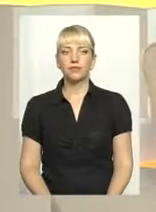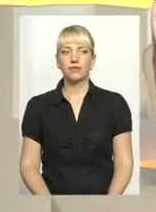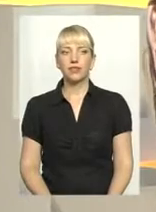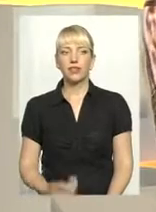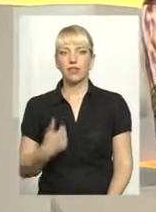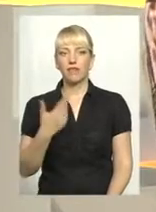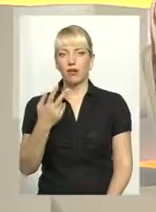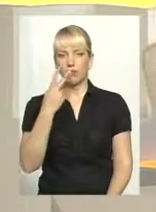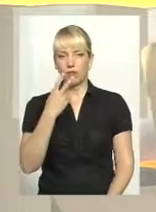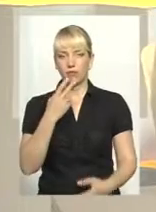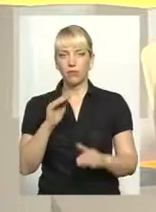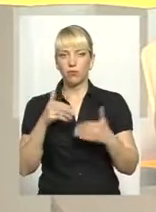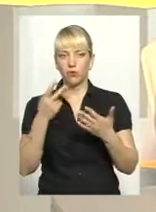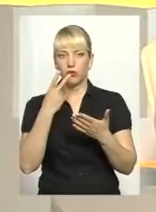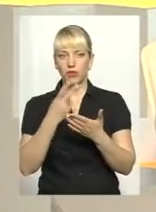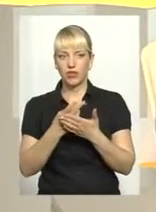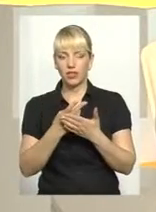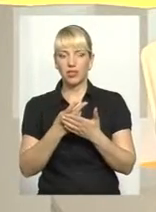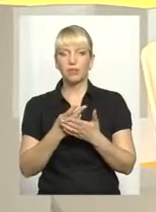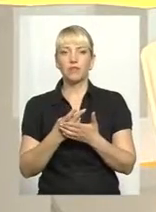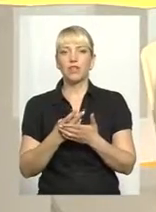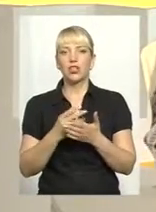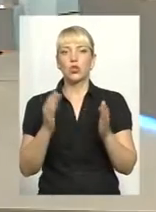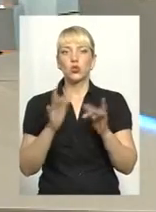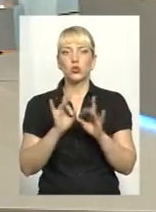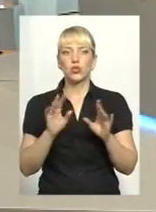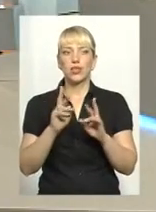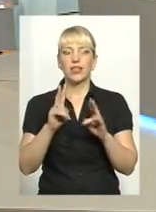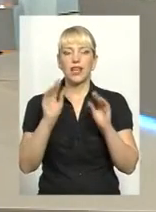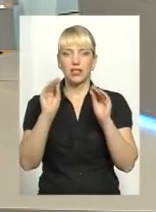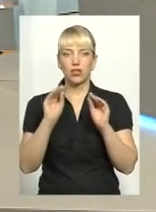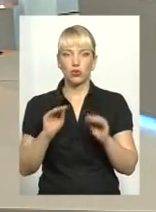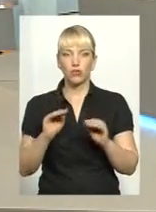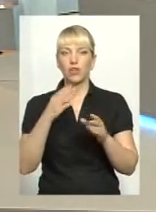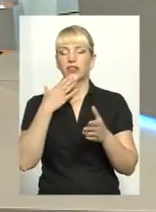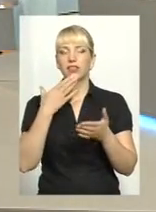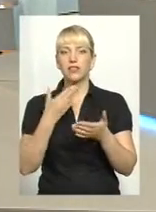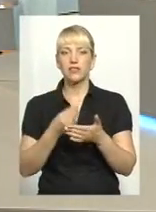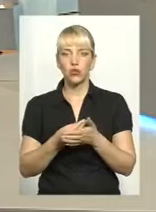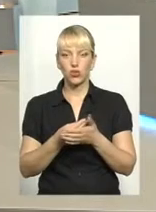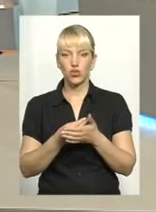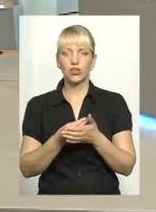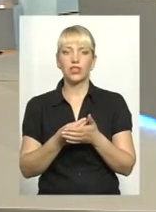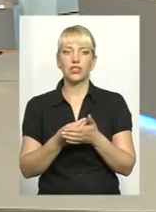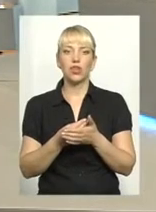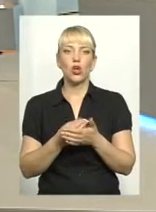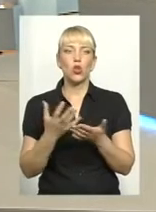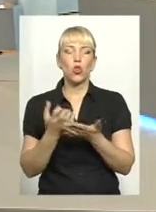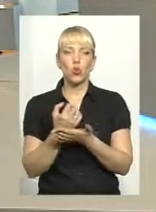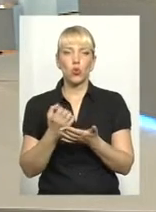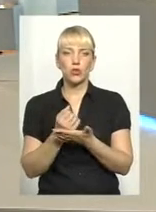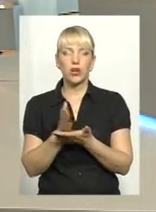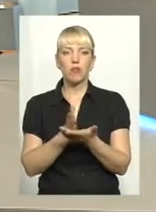пропоную вам переглянути сюжет, як декларували свої доходи добровільно посадовці, навіть не посадовці,